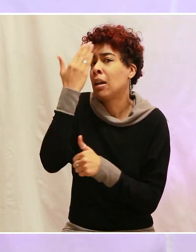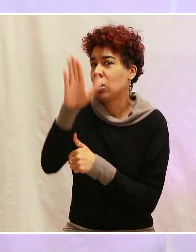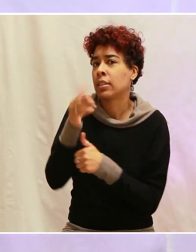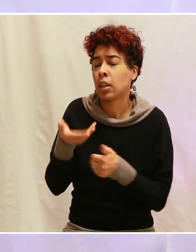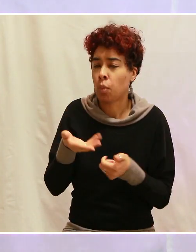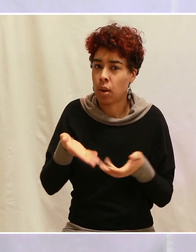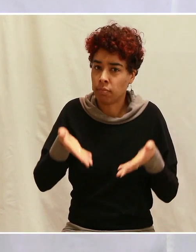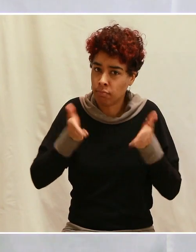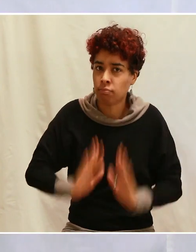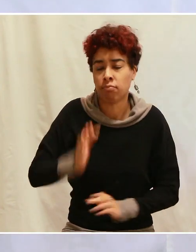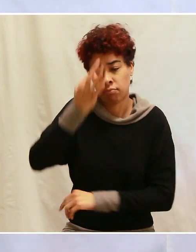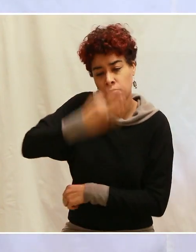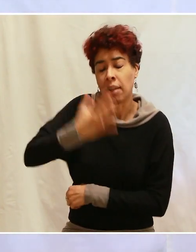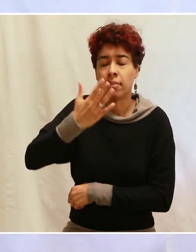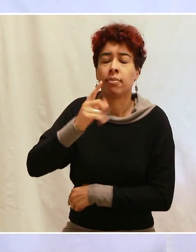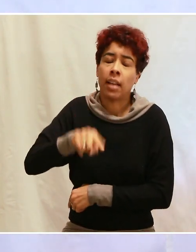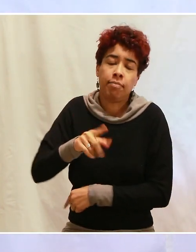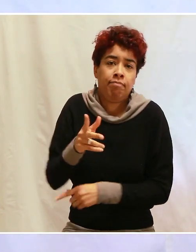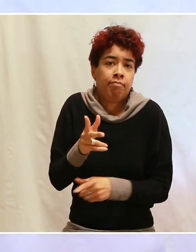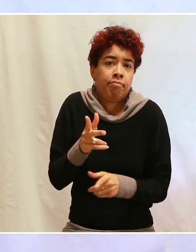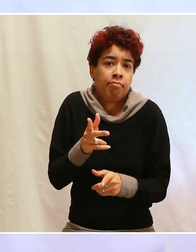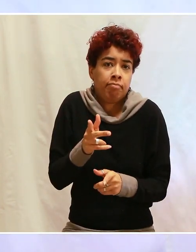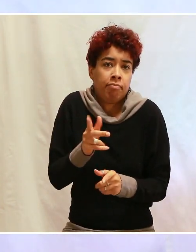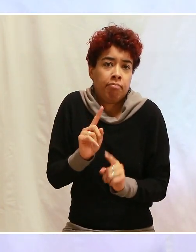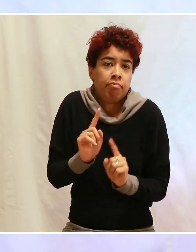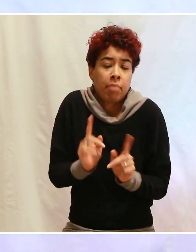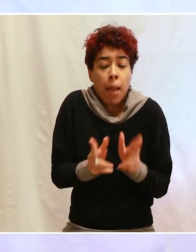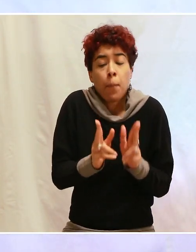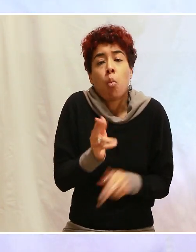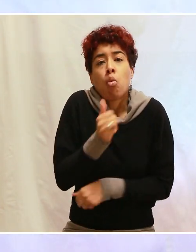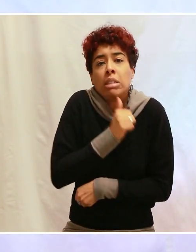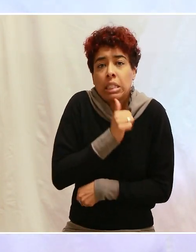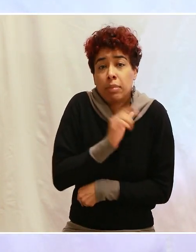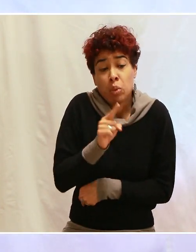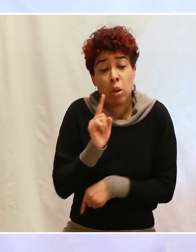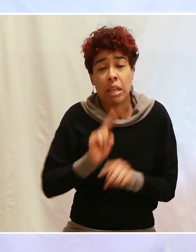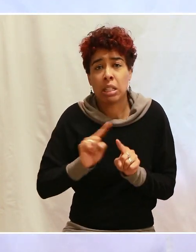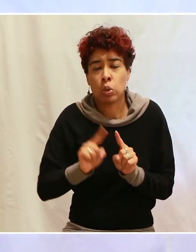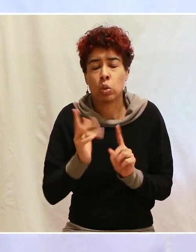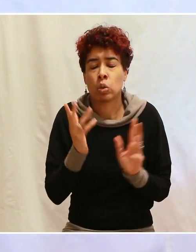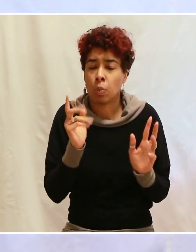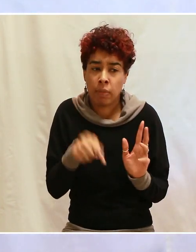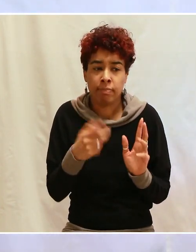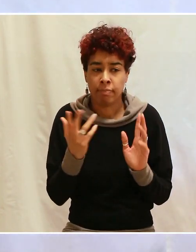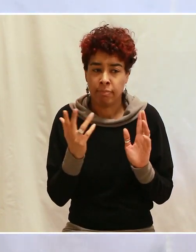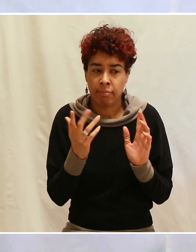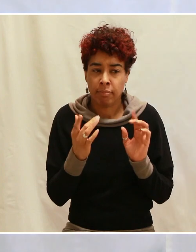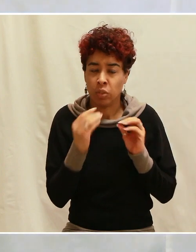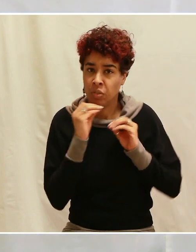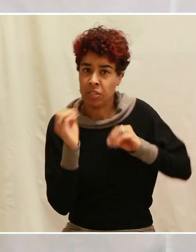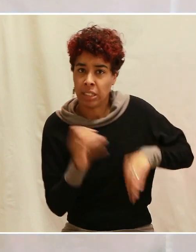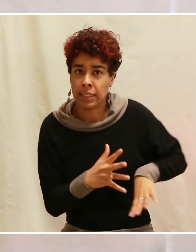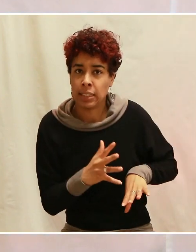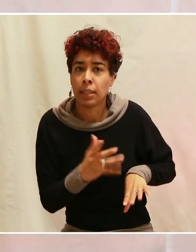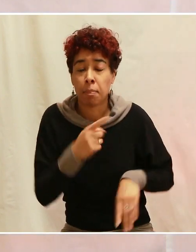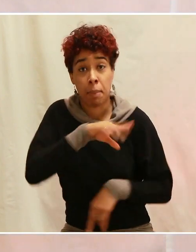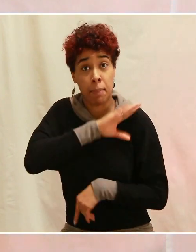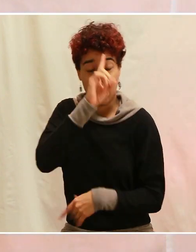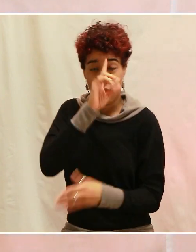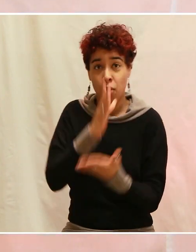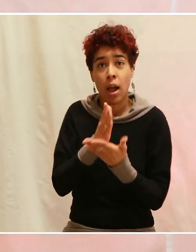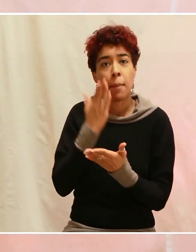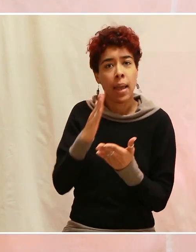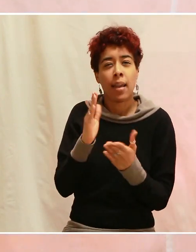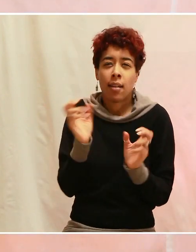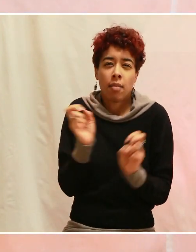il y a une part de sacrifice dedans parce que je dois faire sacrifice de quelque chose, je quitte quelque chose par la foi. Et en même temps, c'est une